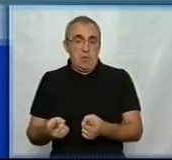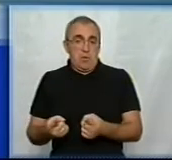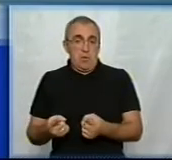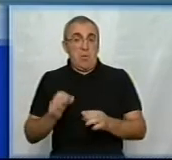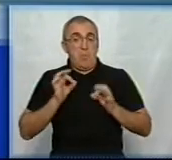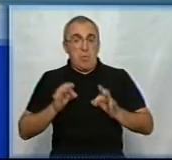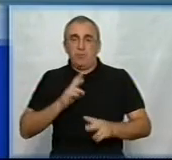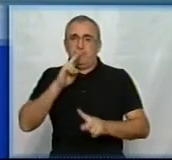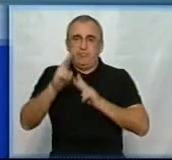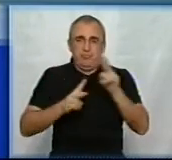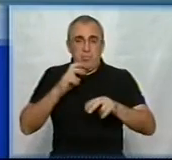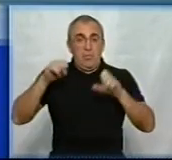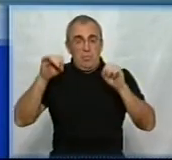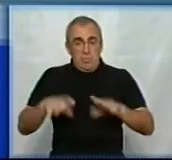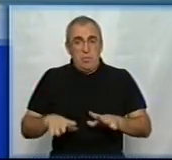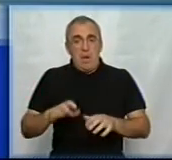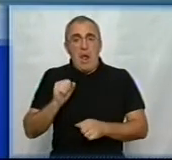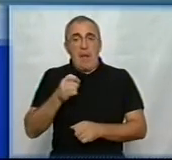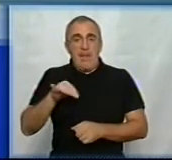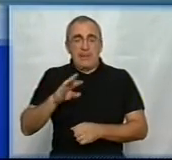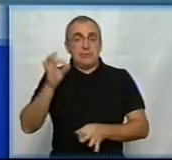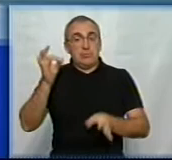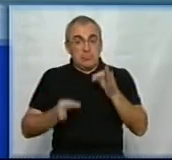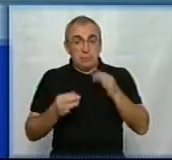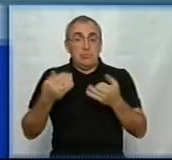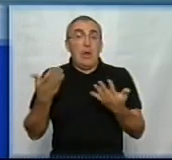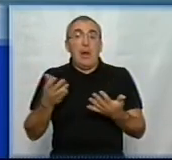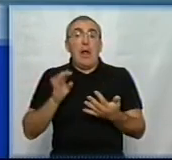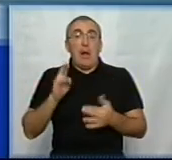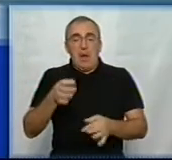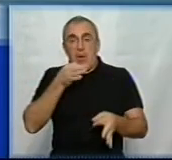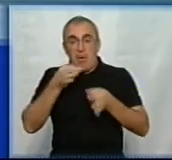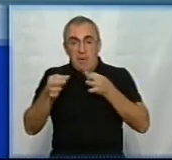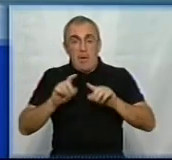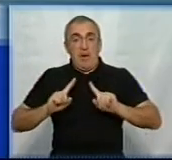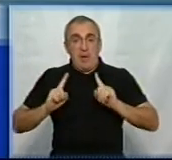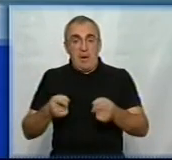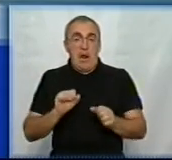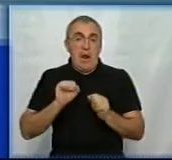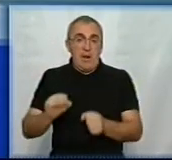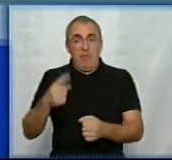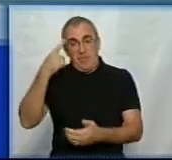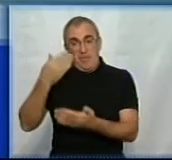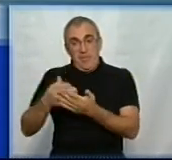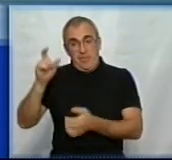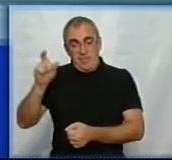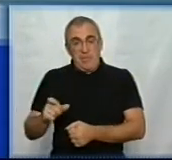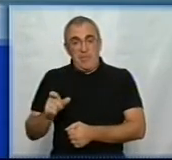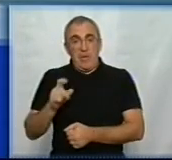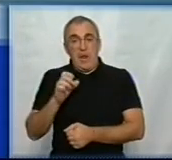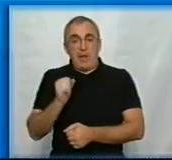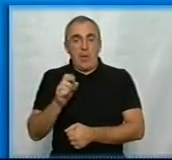Прокурор оскаржив це рішення в апеляційному суді. Ось як прокоментував арешт адвокат підозрюваного Андрій